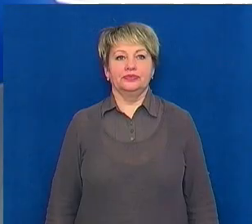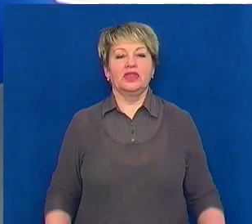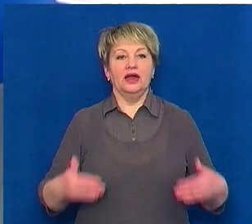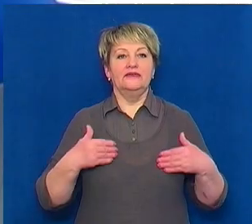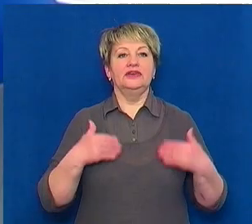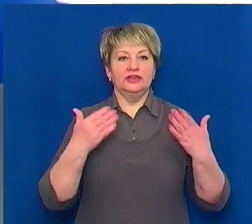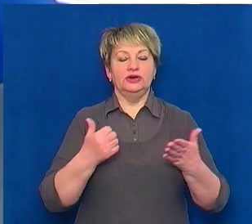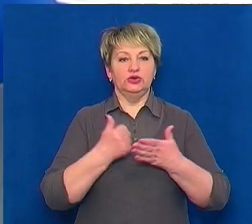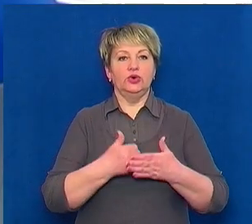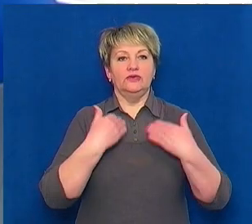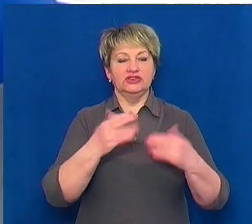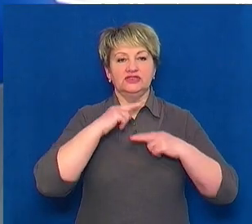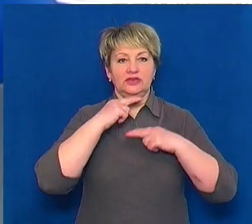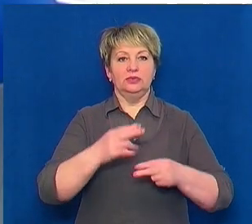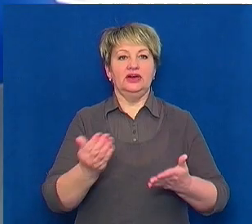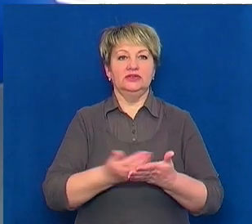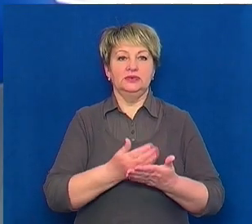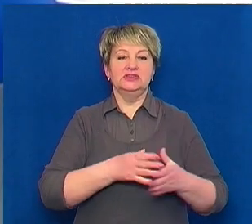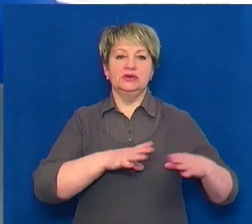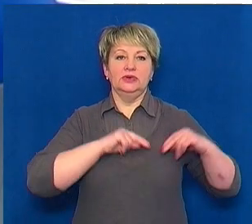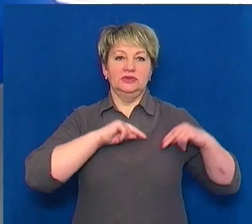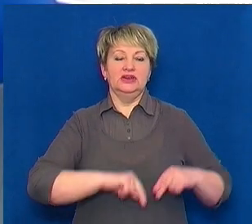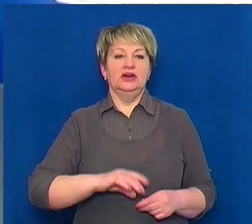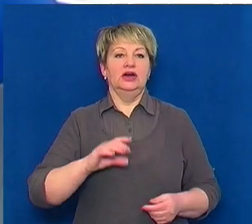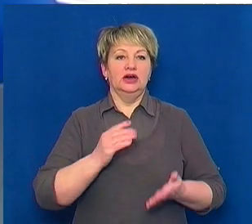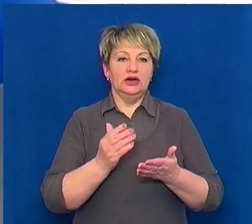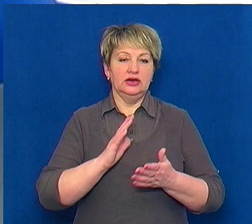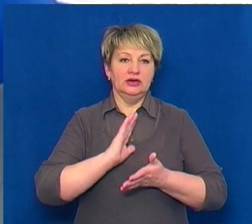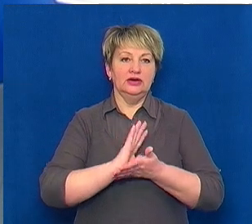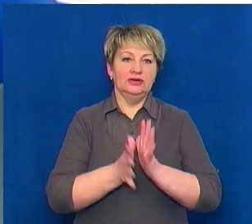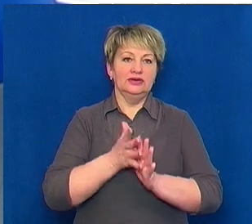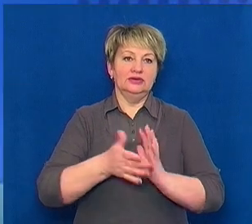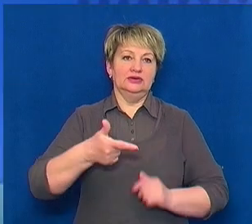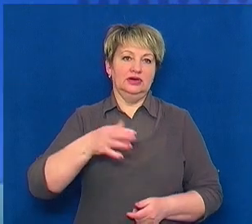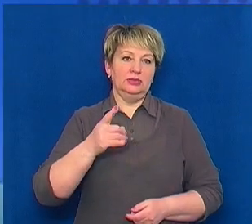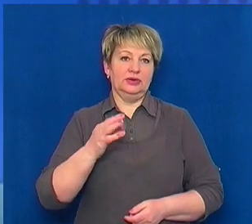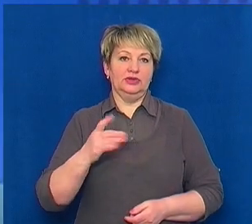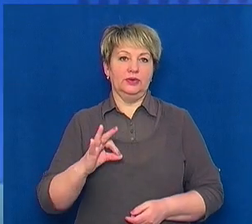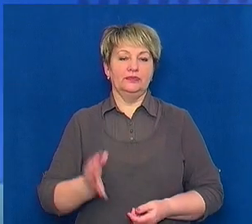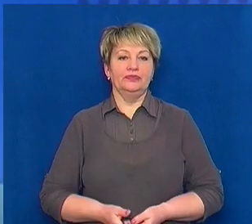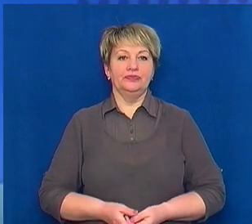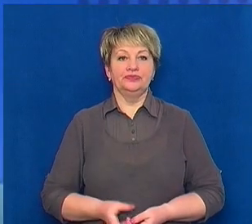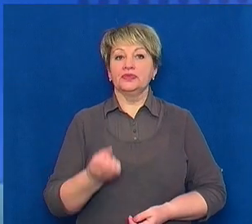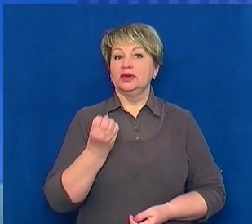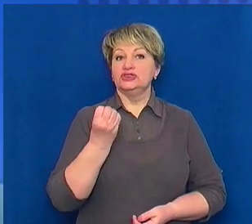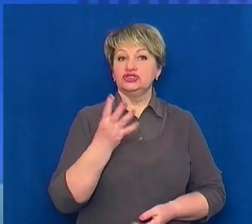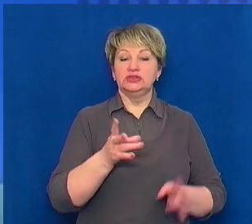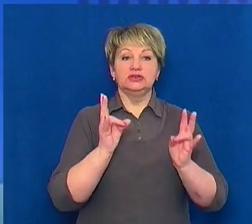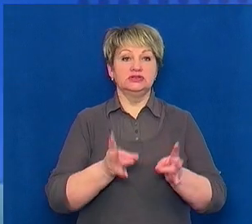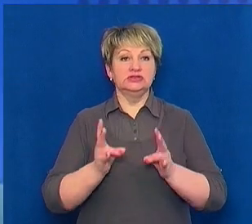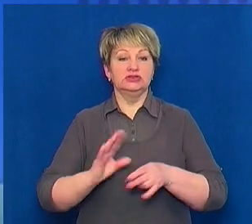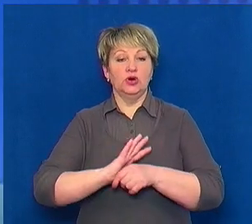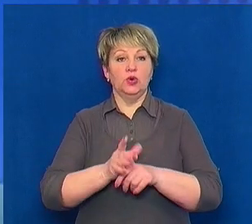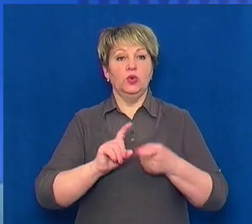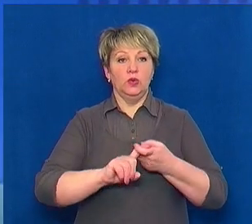Вітаю до вашої ваги новини. У студії працює Станіслав Шемед, жестова мова, Галина Абраменко. 14 випадків